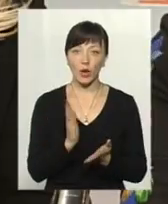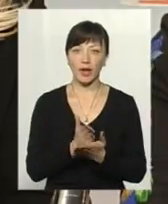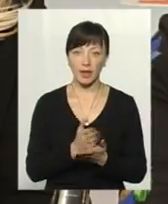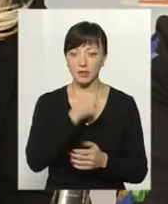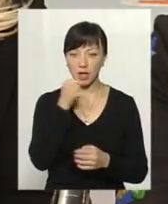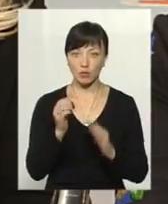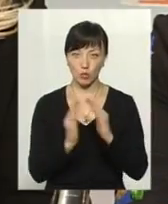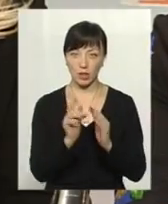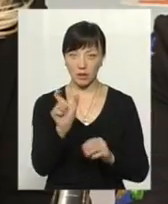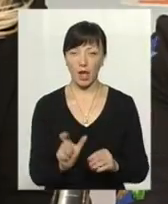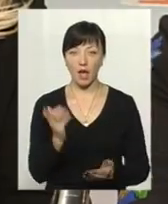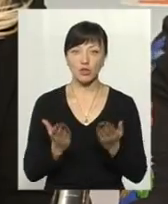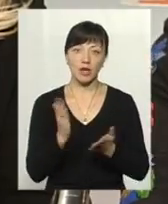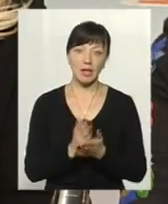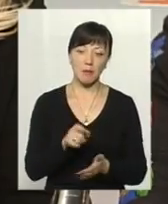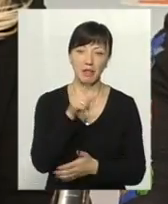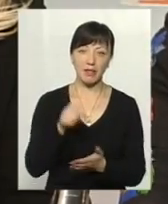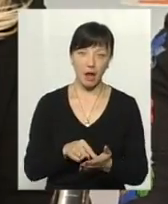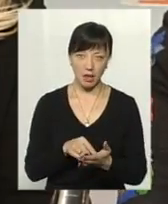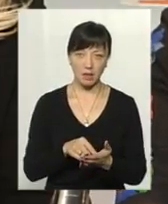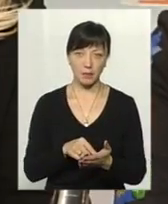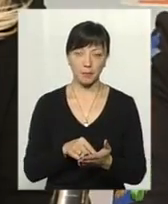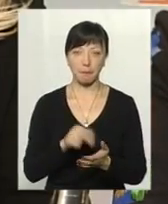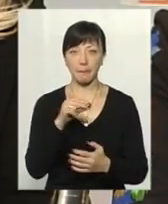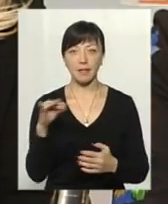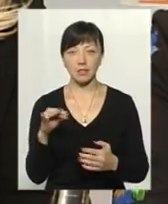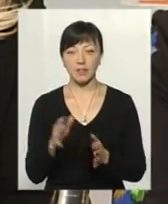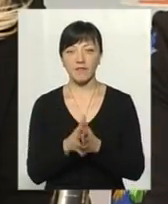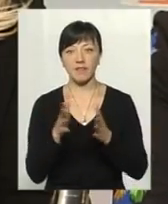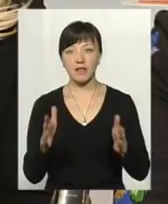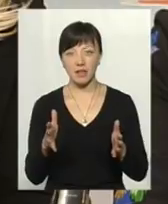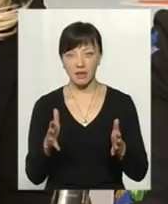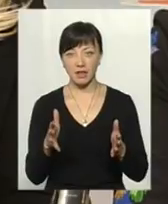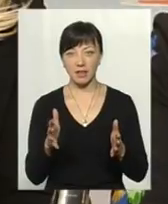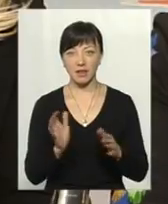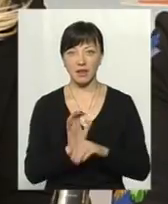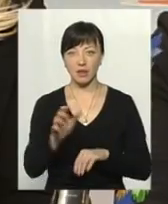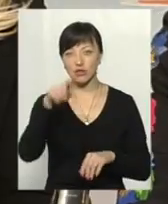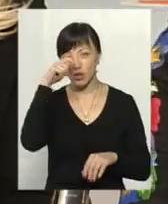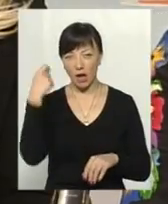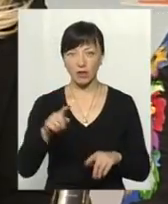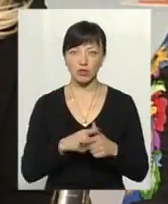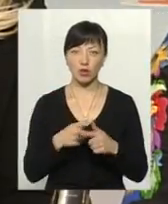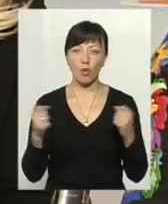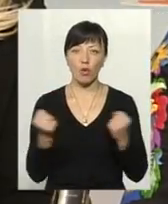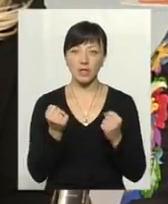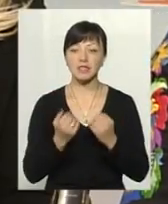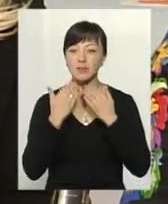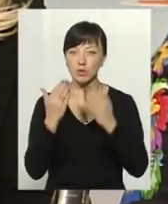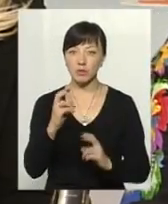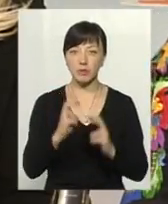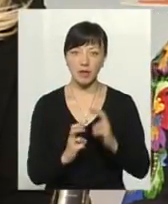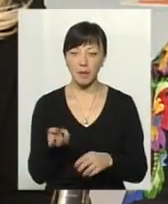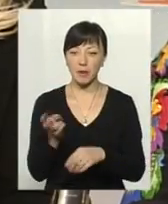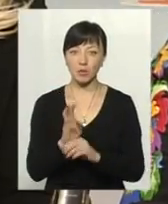старших будинків. Якщо є якісь питання, чи великий теплоносій подається, жарко, чи холодно, треба звернутися на підприємство,